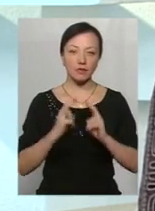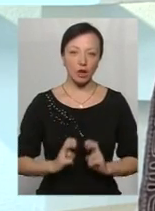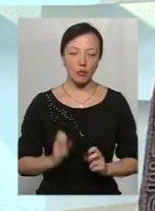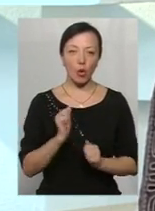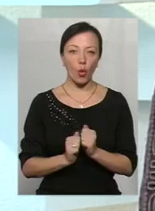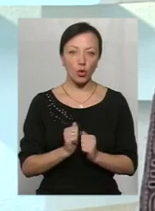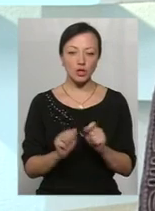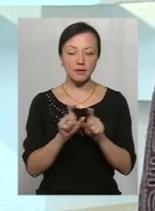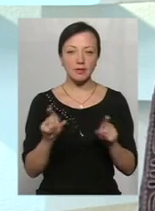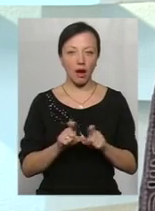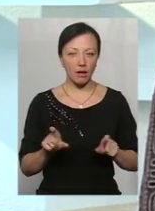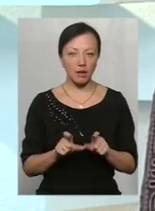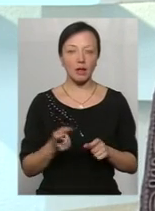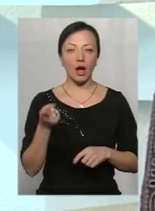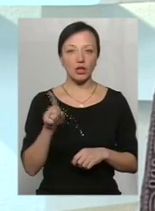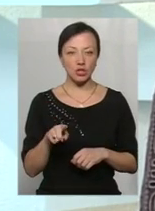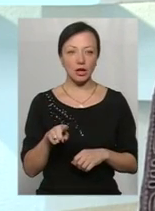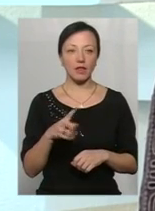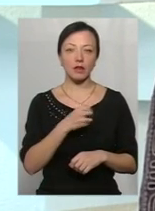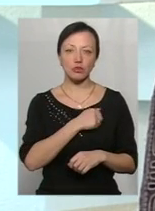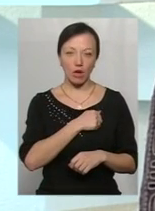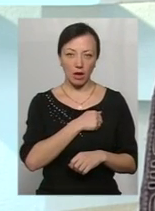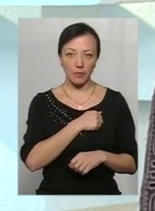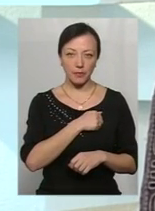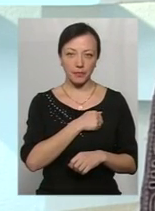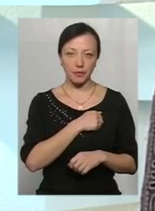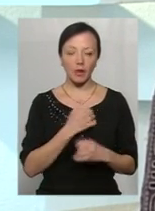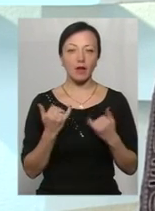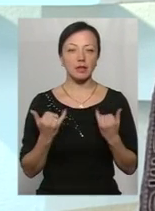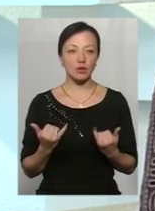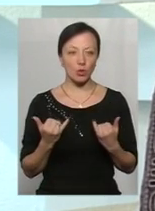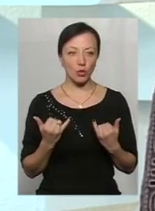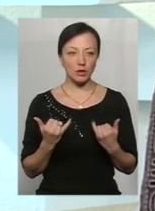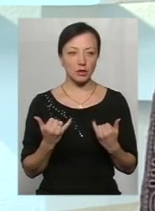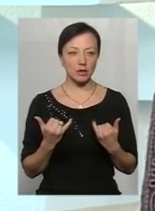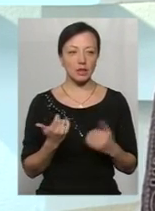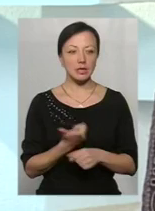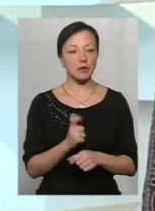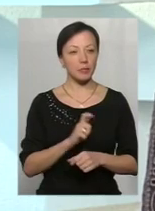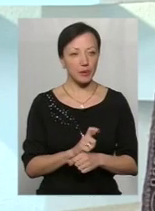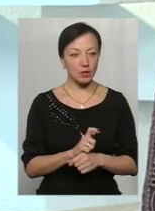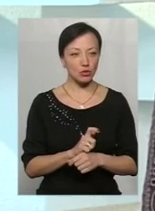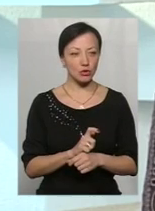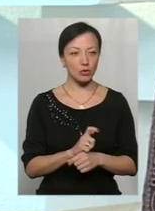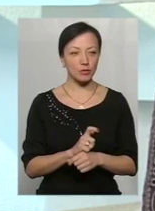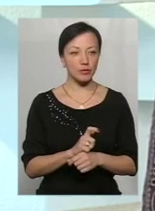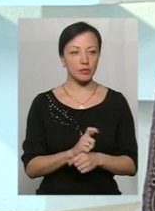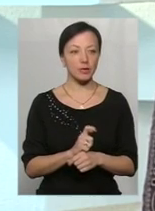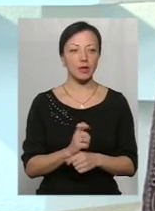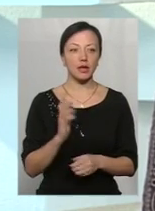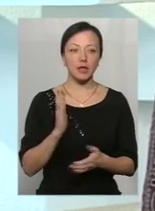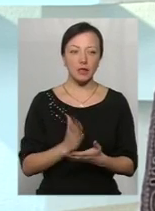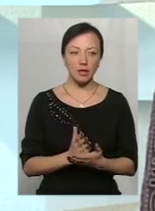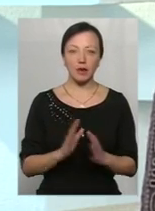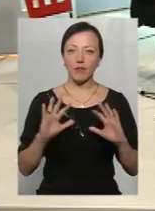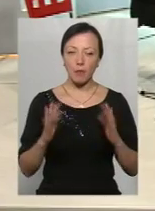кожен заклад. Адже, на жаль, на сьогодні здебільшого є такі випадки, коли